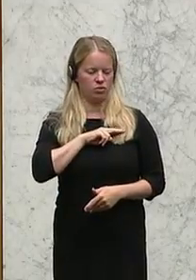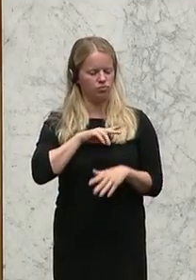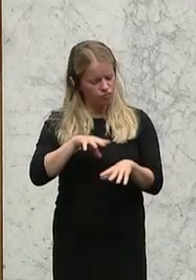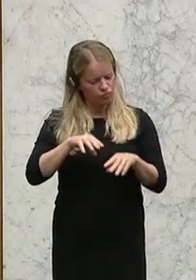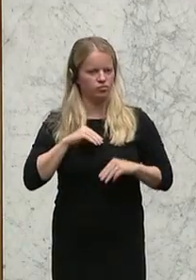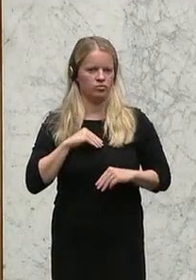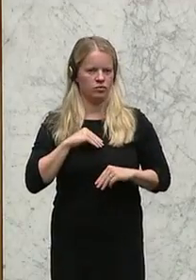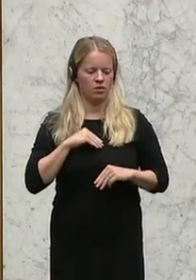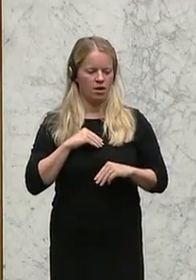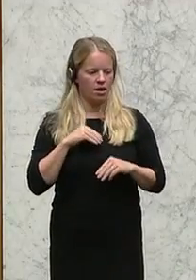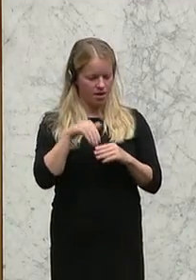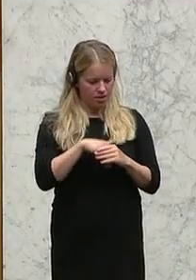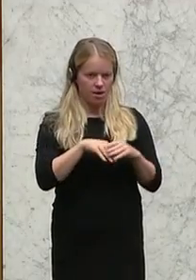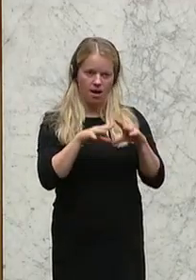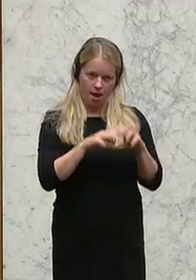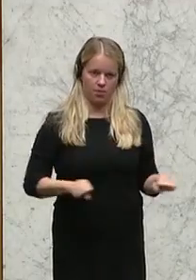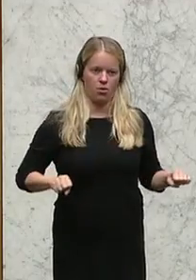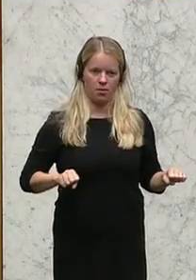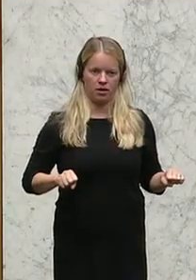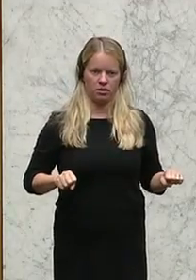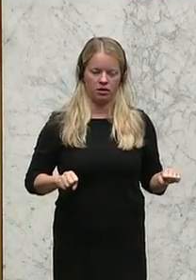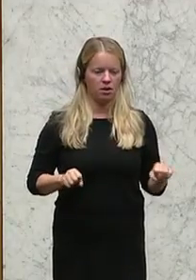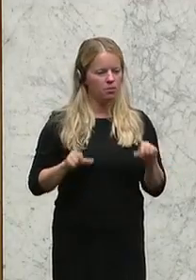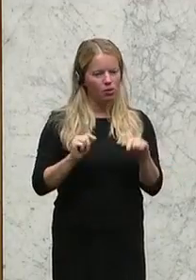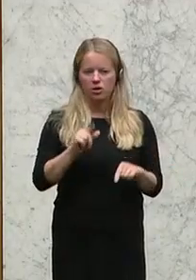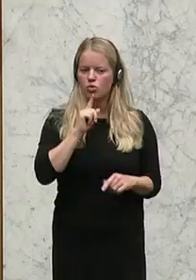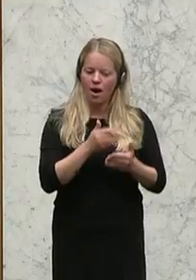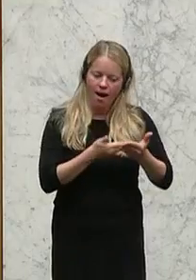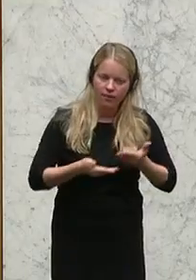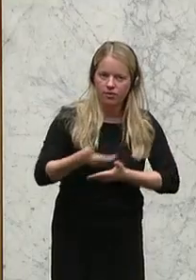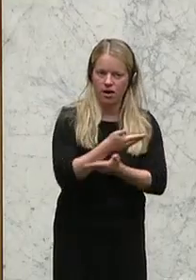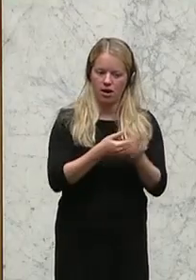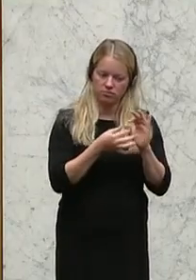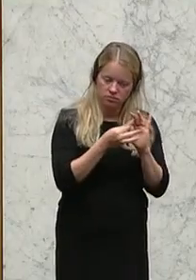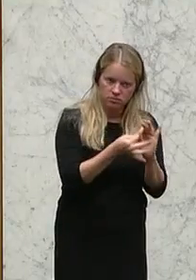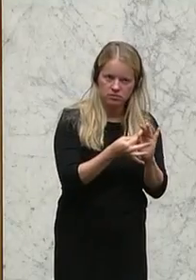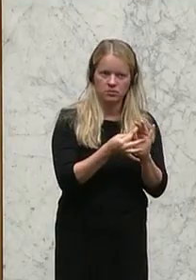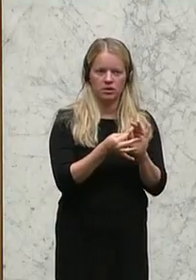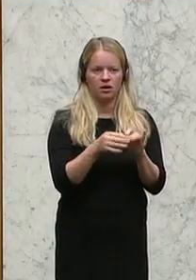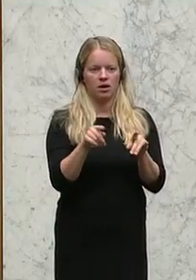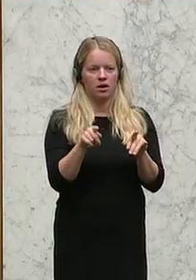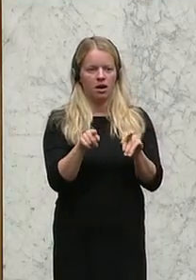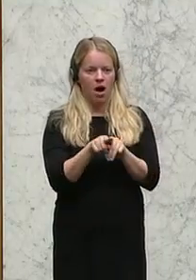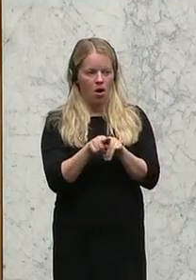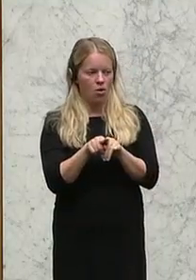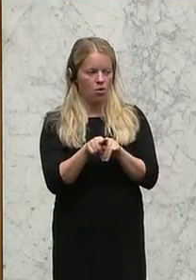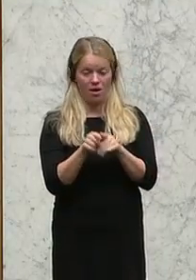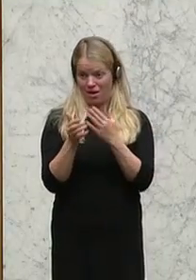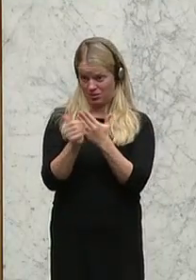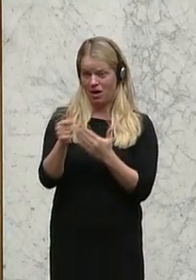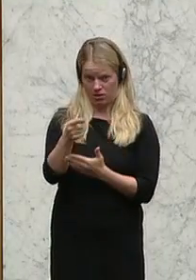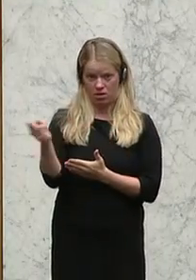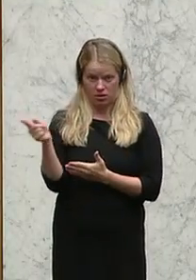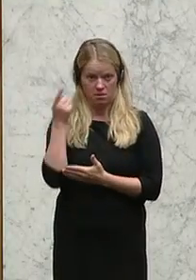Abkommen umzugehen, die sich nicht nur auf den Handel beziehen, die, so es Experten